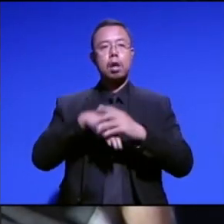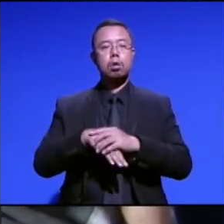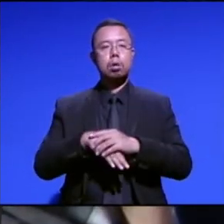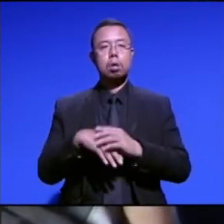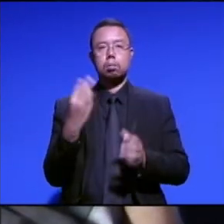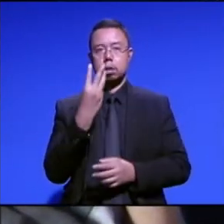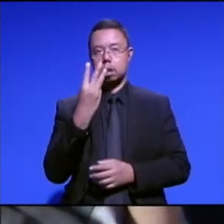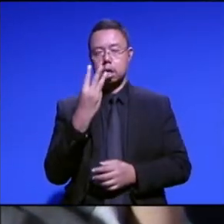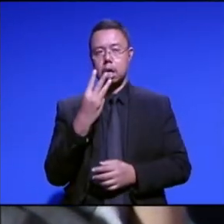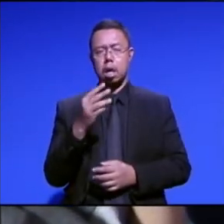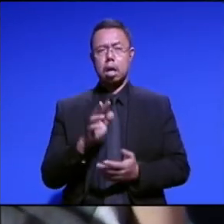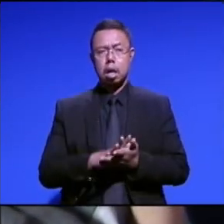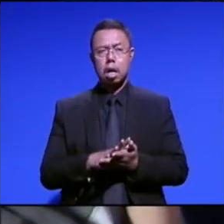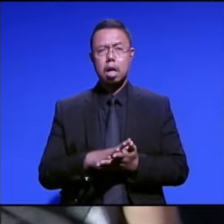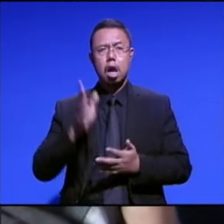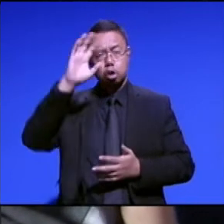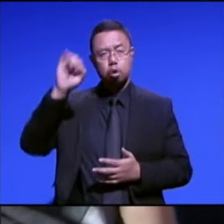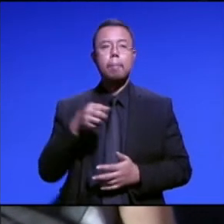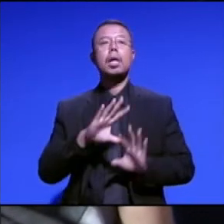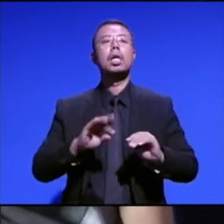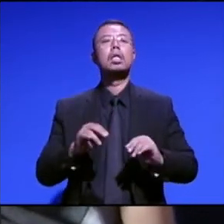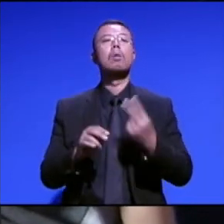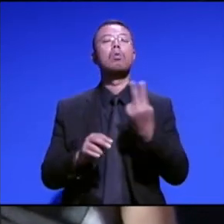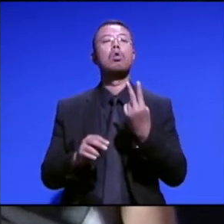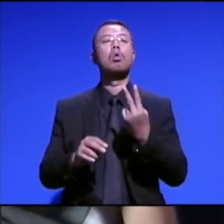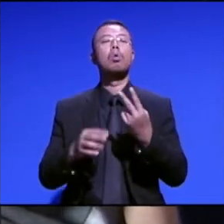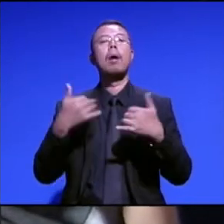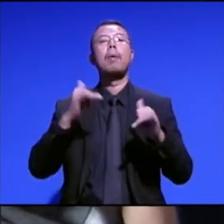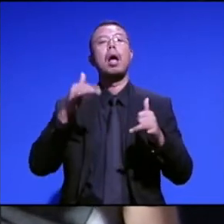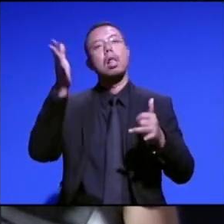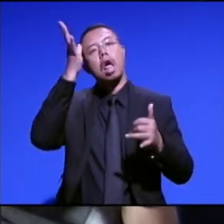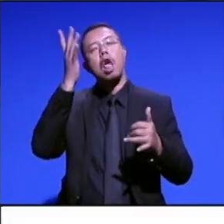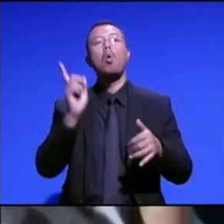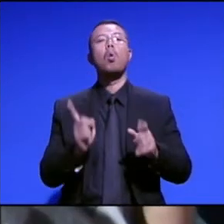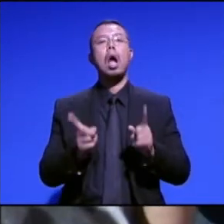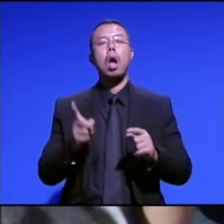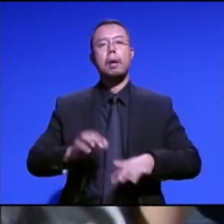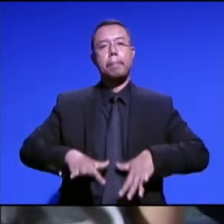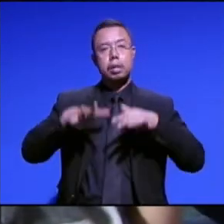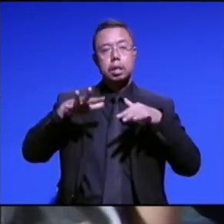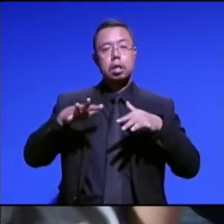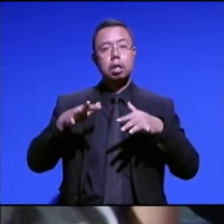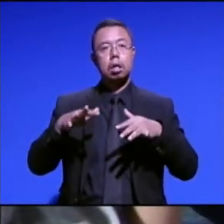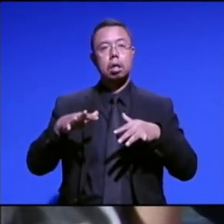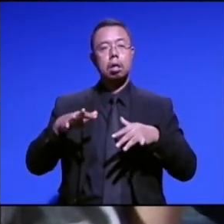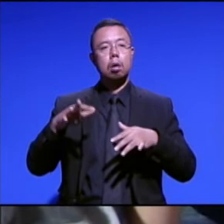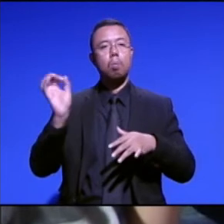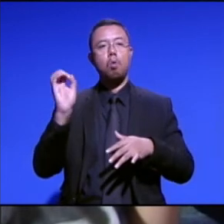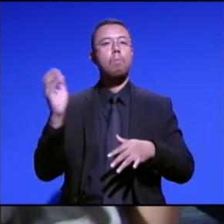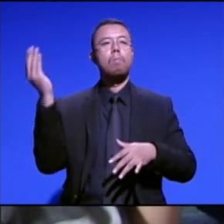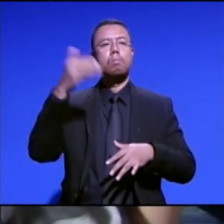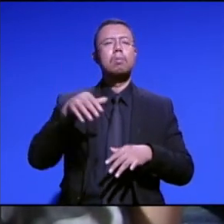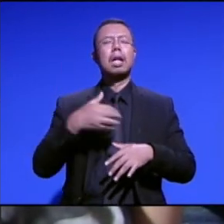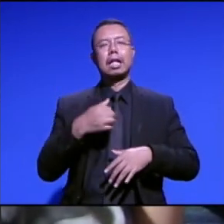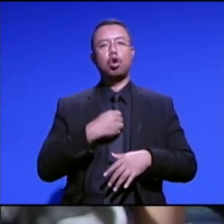bertiga dan suami kerja, yang kedua lagi main, gak tahu mau ada musibah. Ini belum berani memusiksinya ibu? Mau, ah